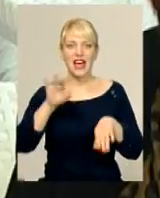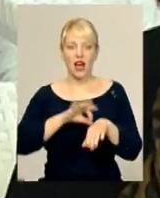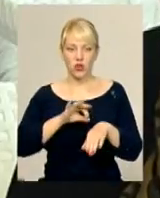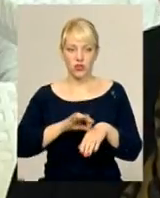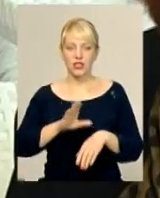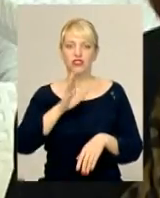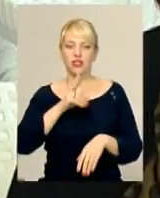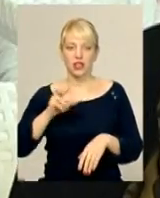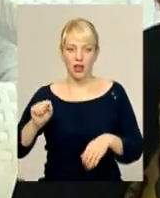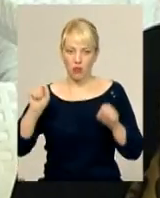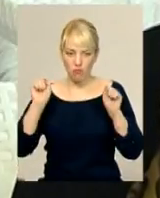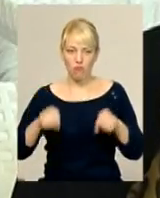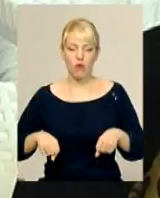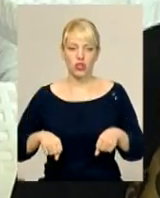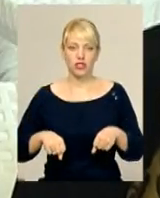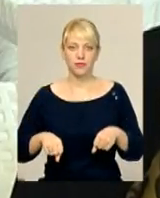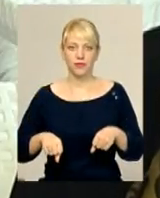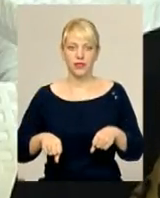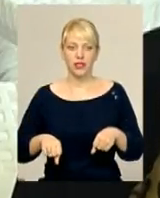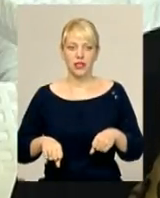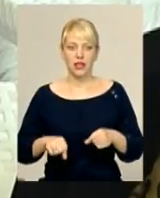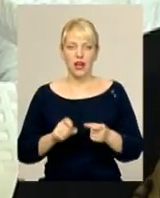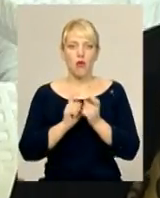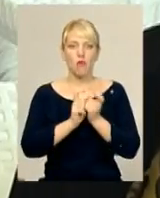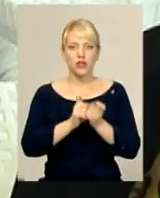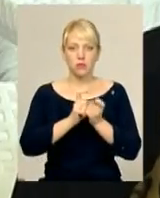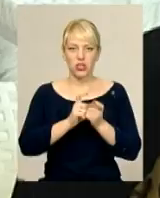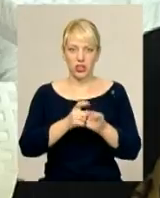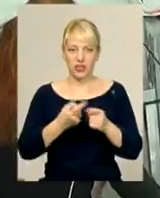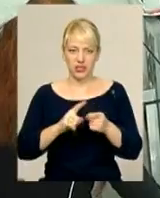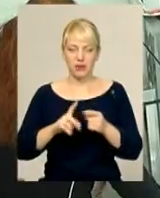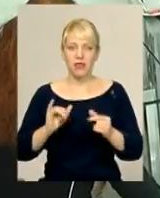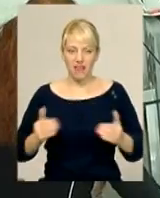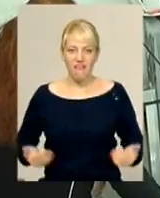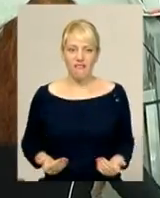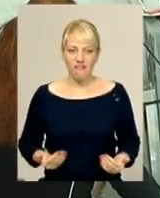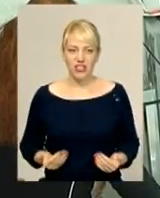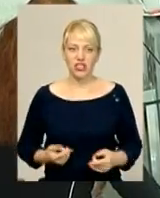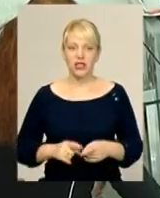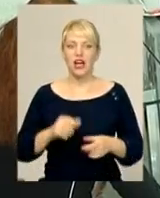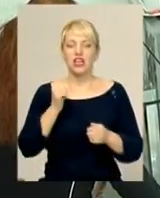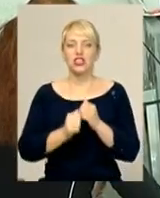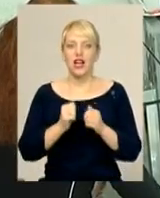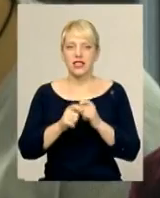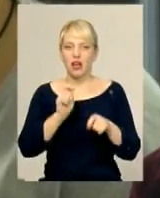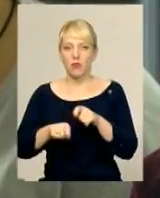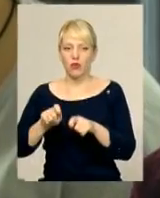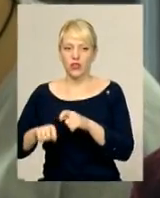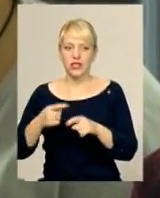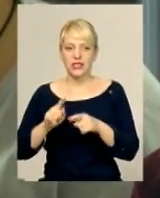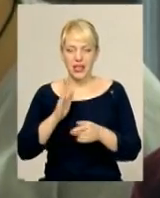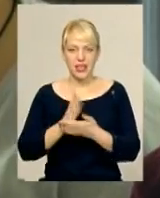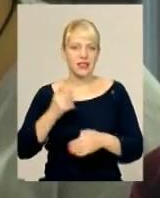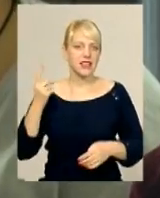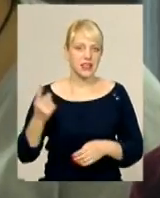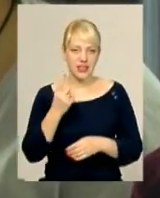Жінка може, як то кажуть, посперечатися з ним і вижити. Часна профілактика – це єдиний дієвий метод боротьби з